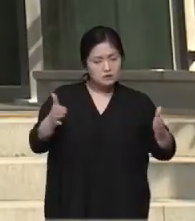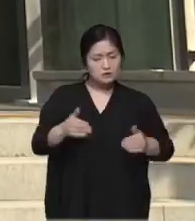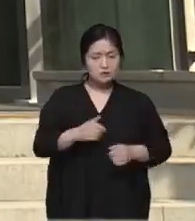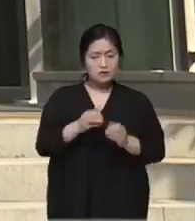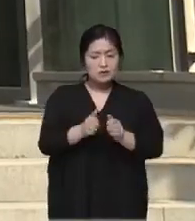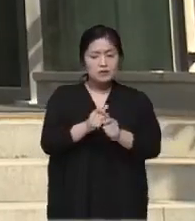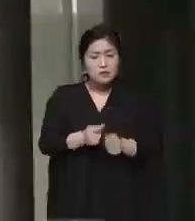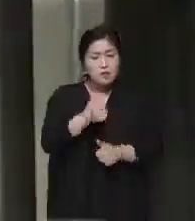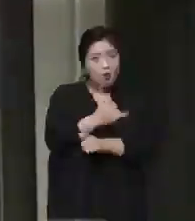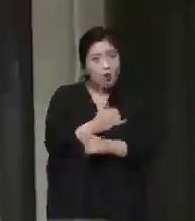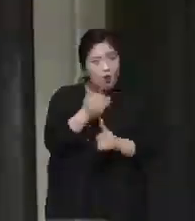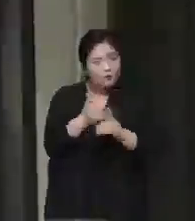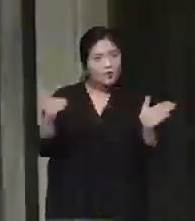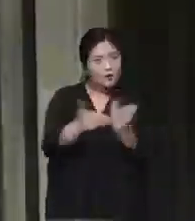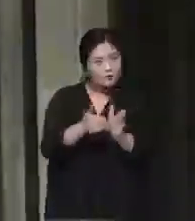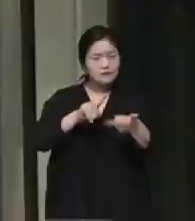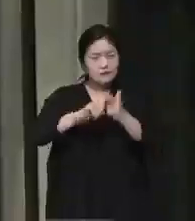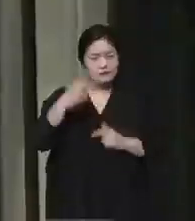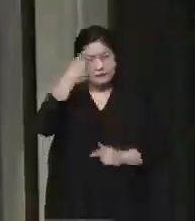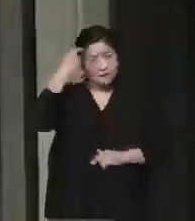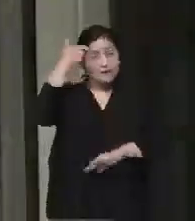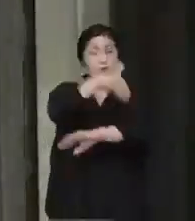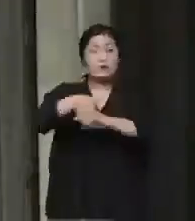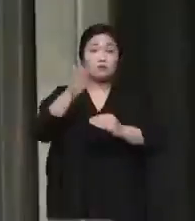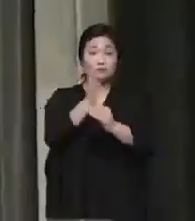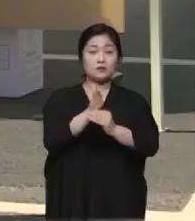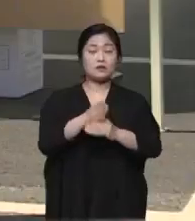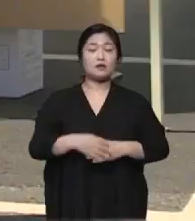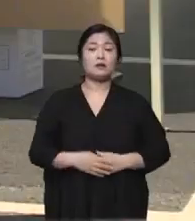확대할 방침입니다. KBC 이준호입니다. 이준호입니다.